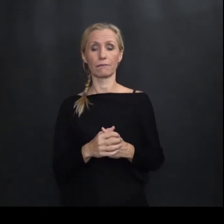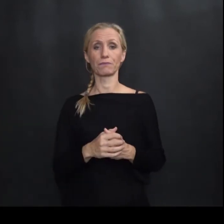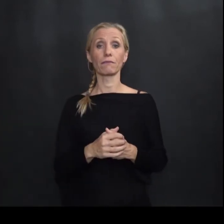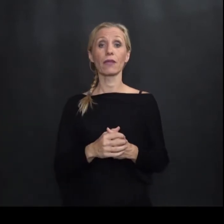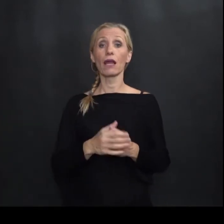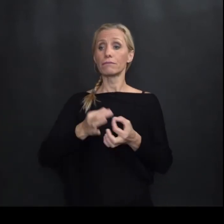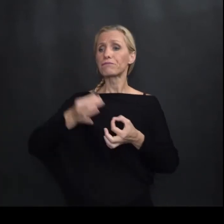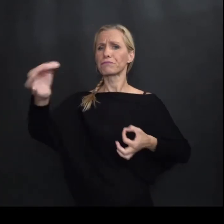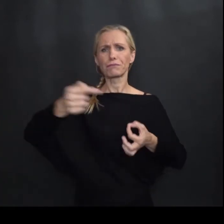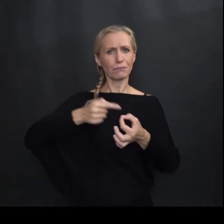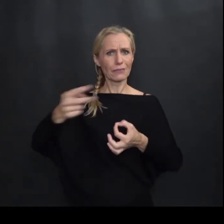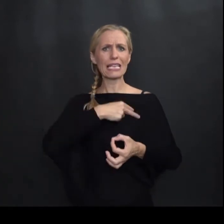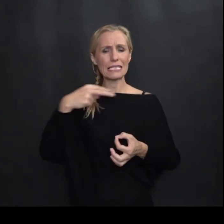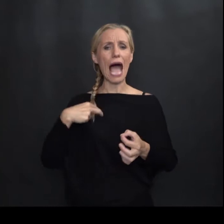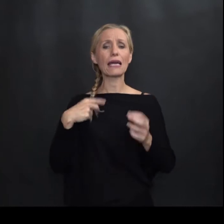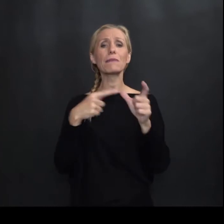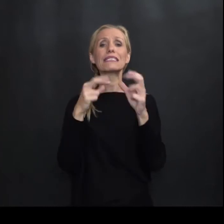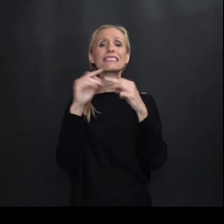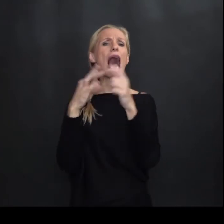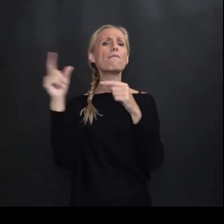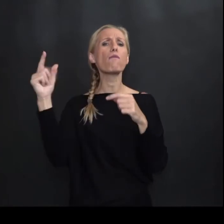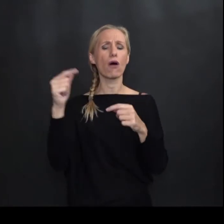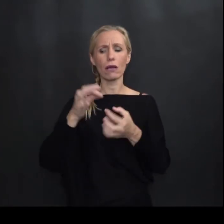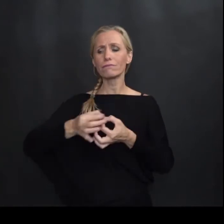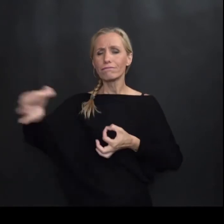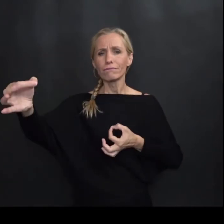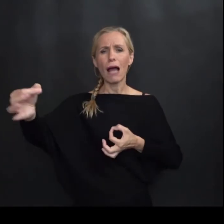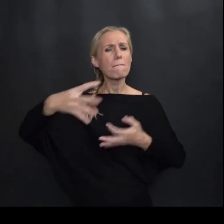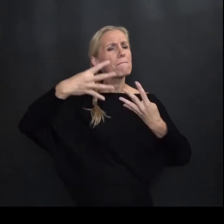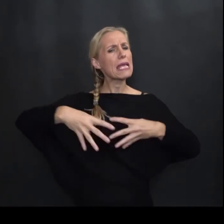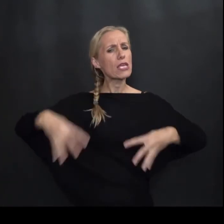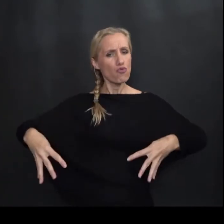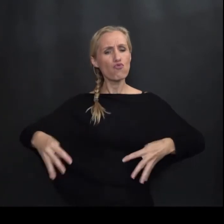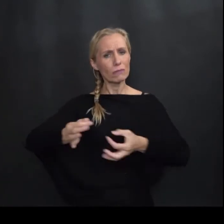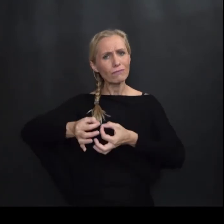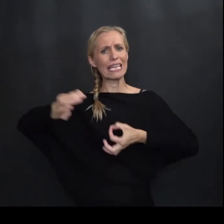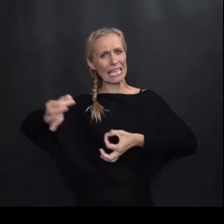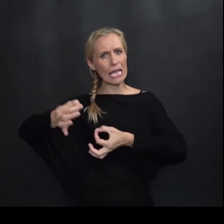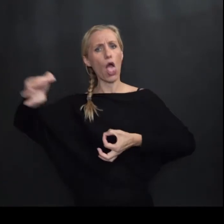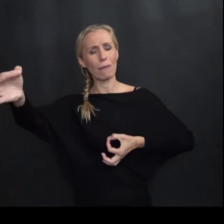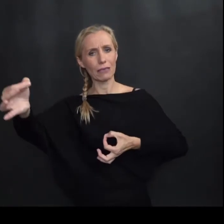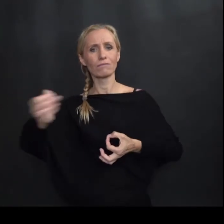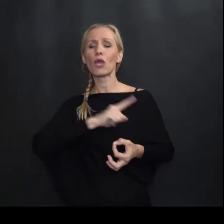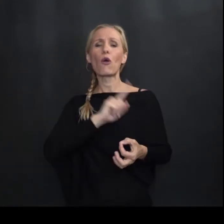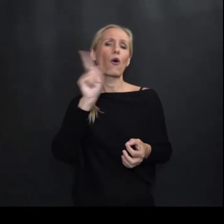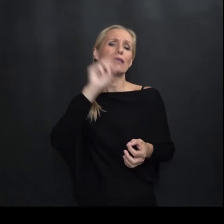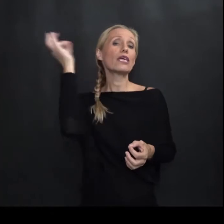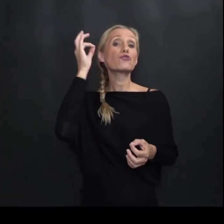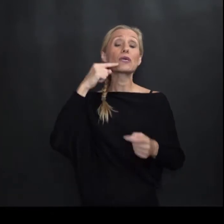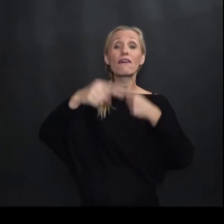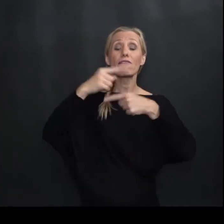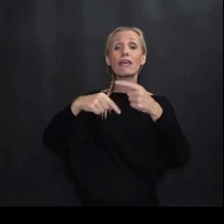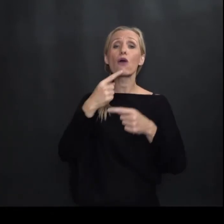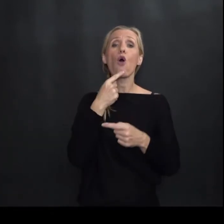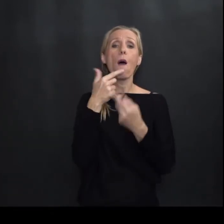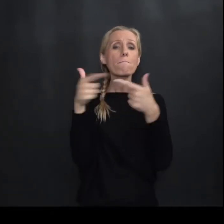godine Vozila Na relaciji Zagreb Samobor Prešla Negdje oko Milijun Kilometara Ko nije čuo Za